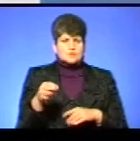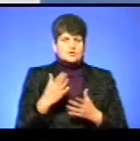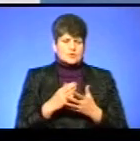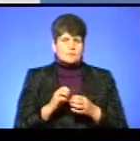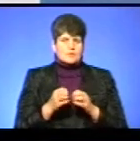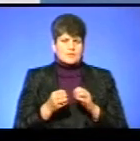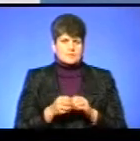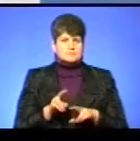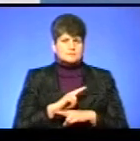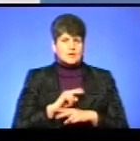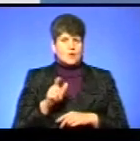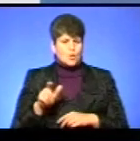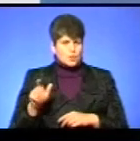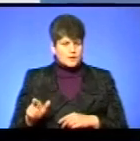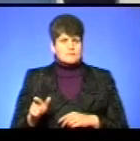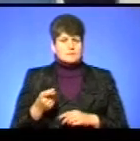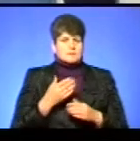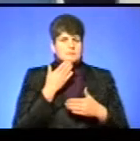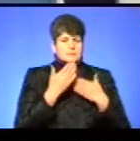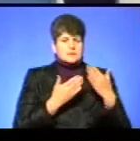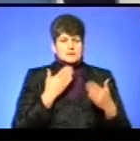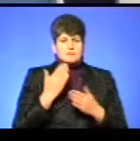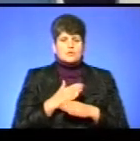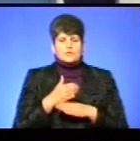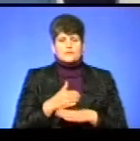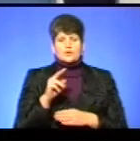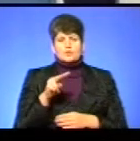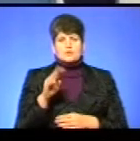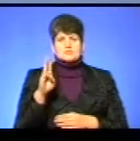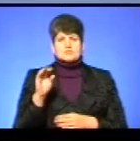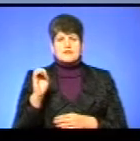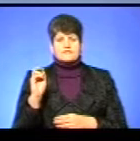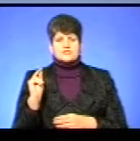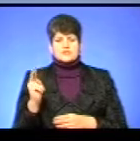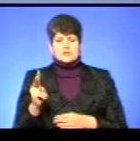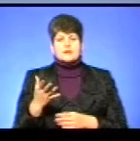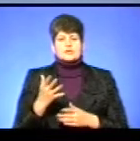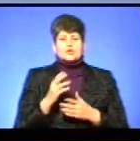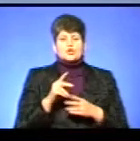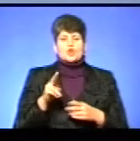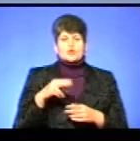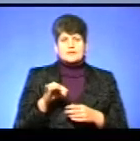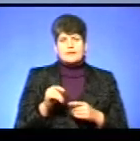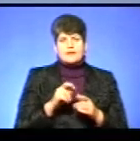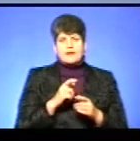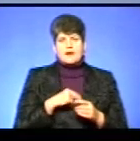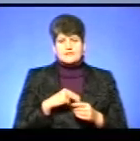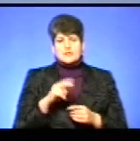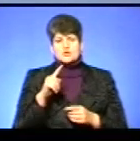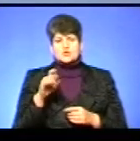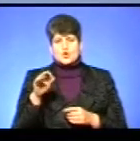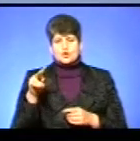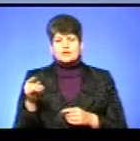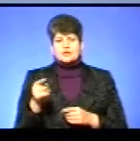це сьогодні говоримо у програмі разом із нашими гостями. А це Любов Шевчик, кандидат біологічних наук, доцент кафедри ботаніки та зоології Тернопільського